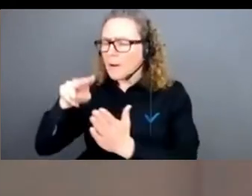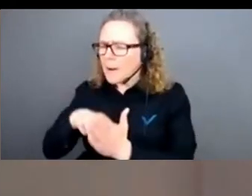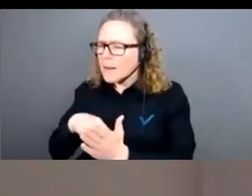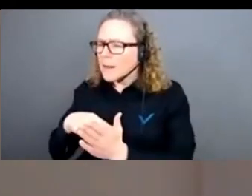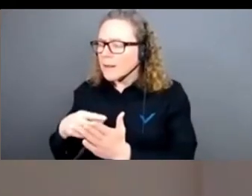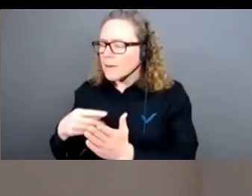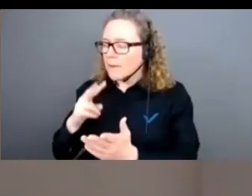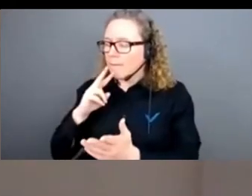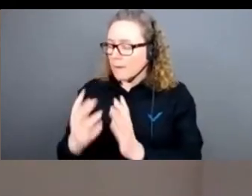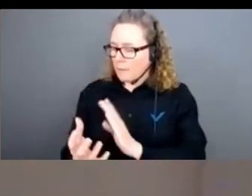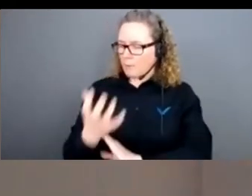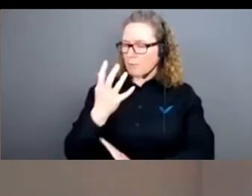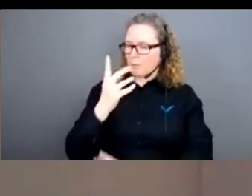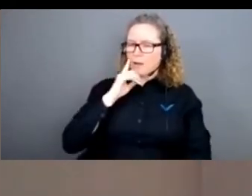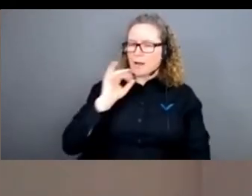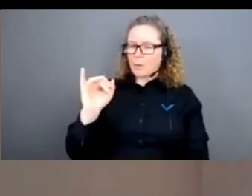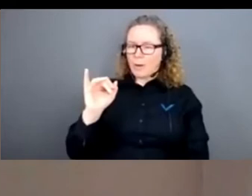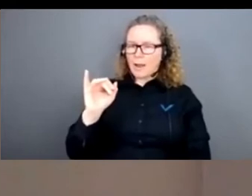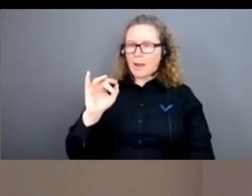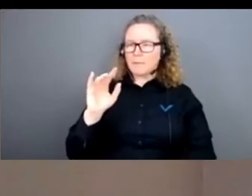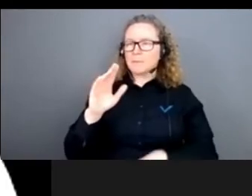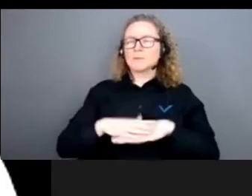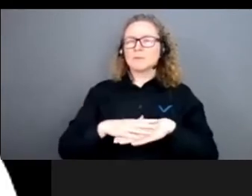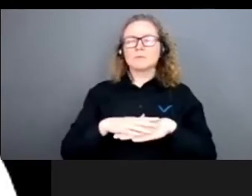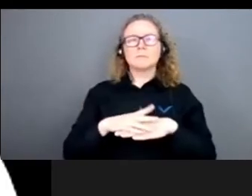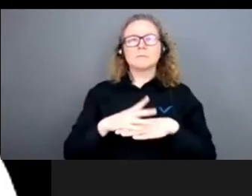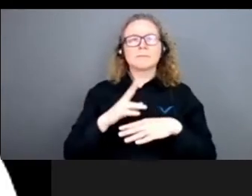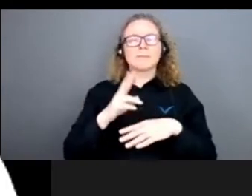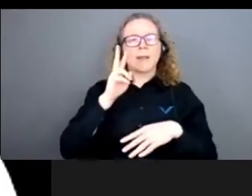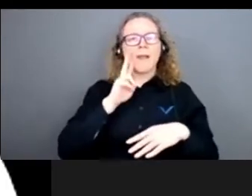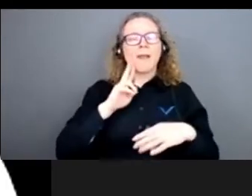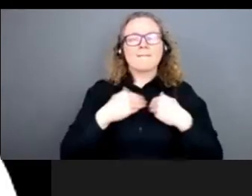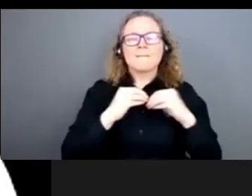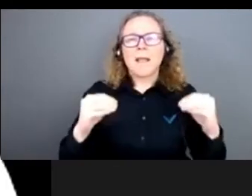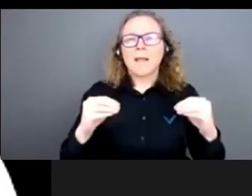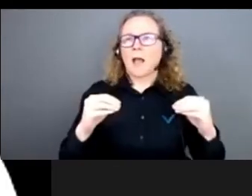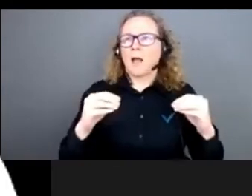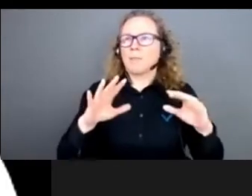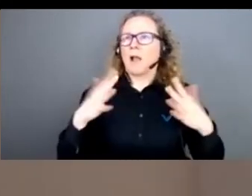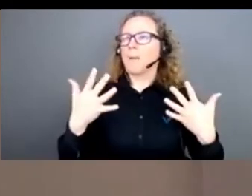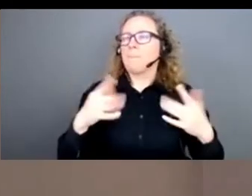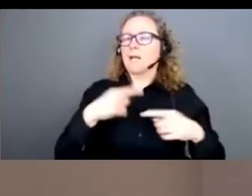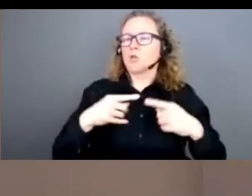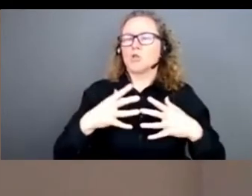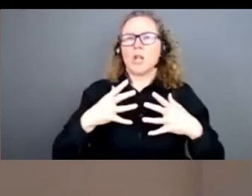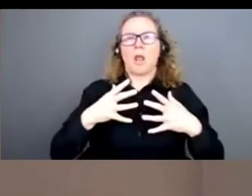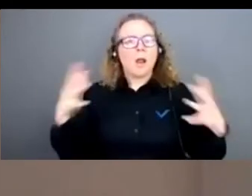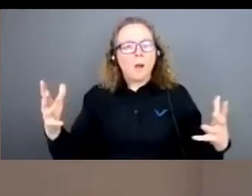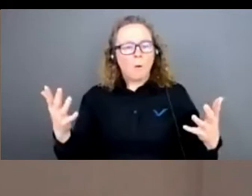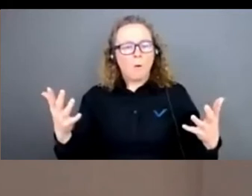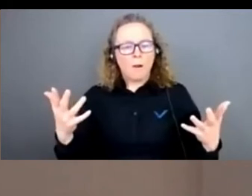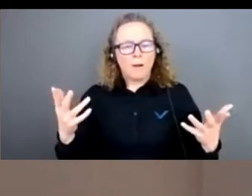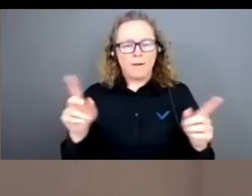l'ampleur de cette question végane. J'étais même à sa fois, quand j'enchaînais la lecture des thèses, j'étais surpris par la